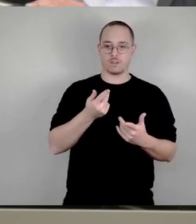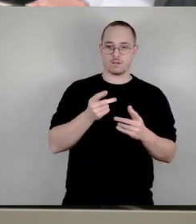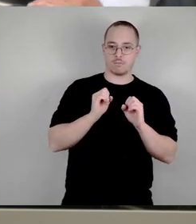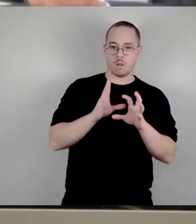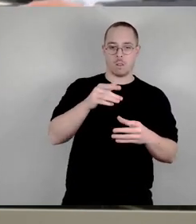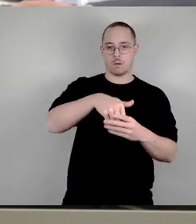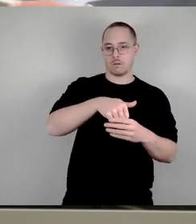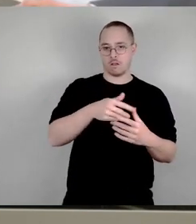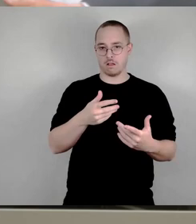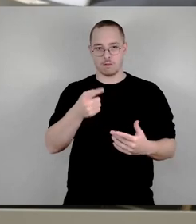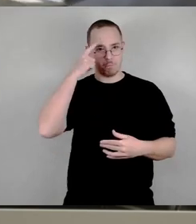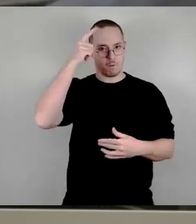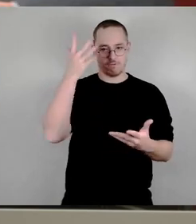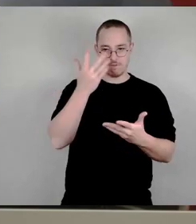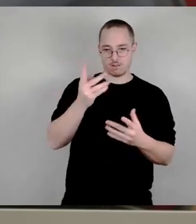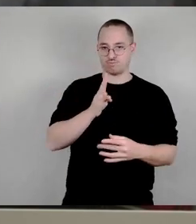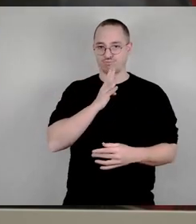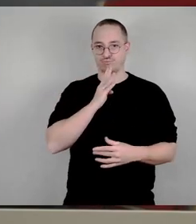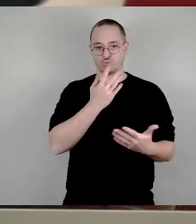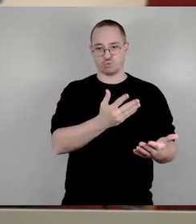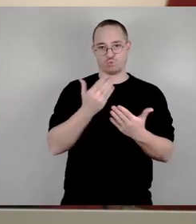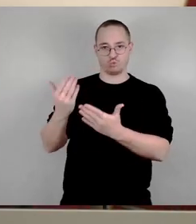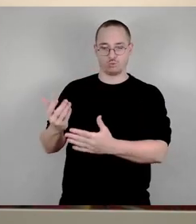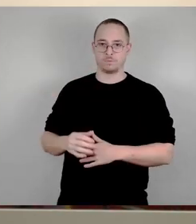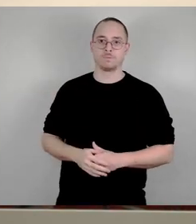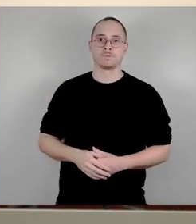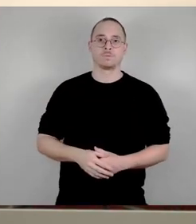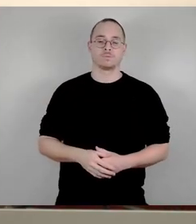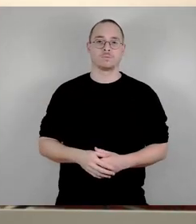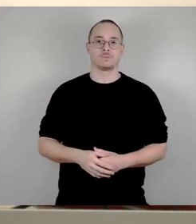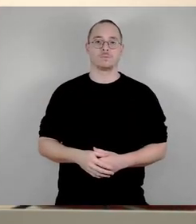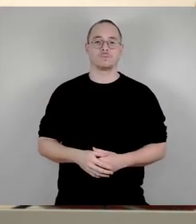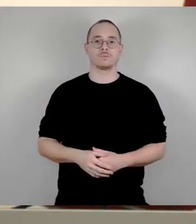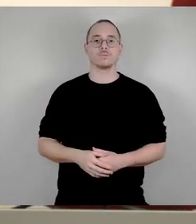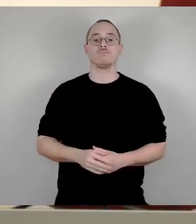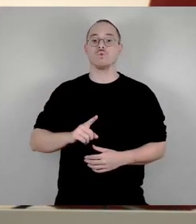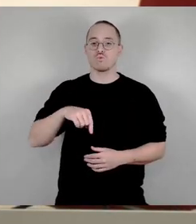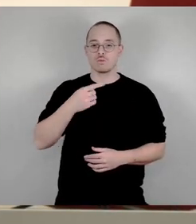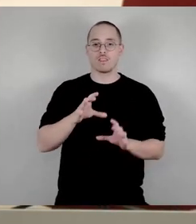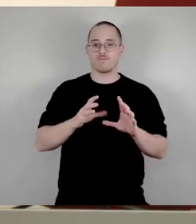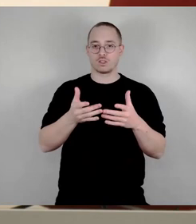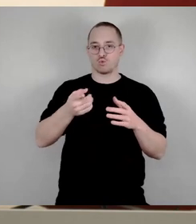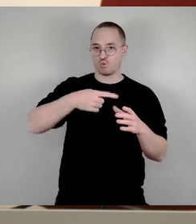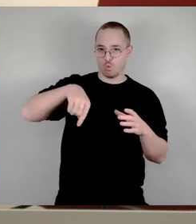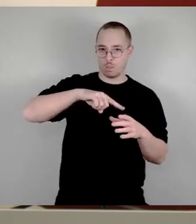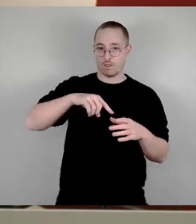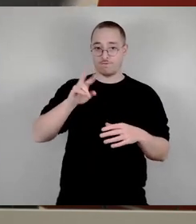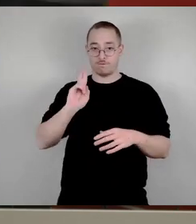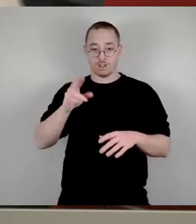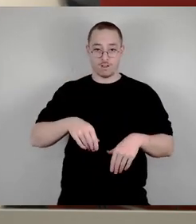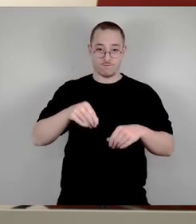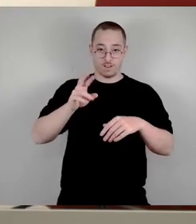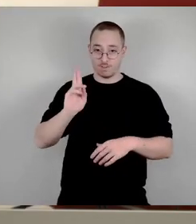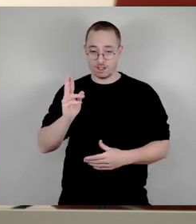entsprechenden Anträgen einbringen und danach kommen wir